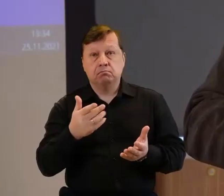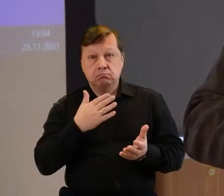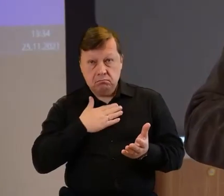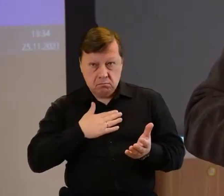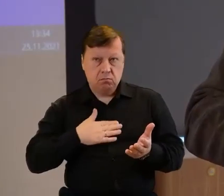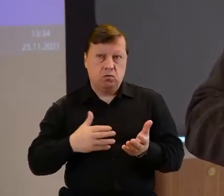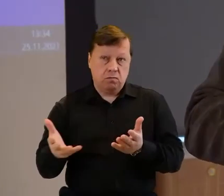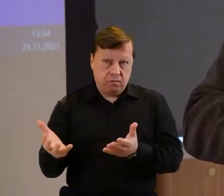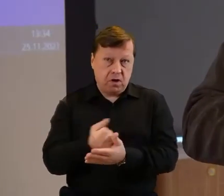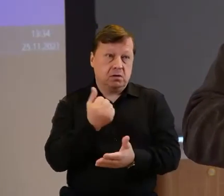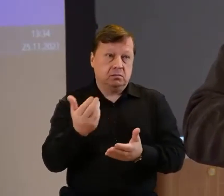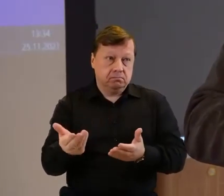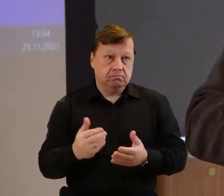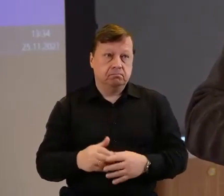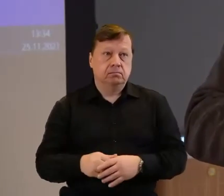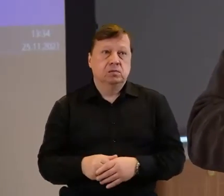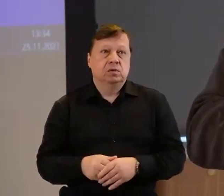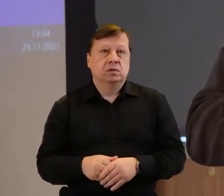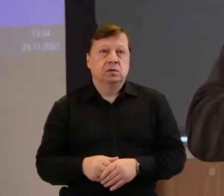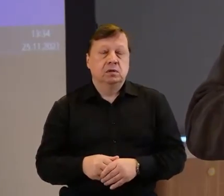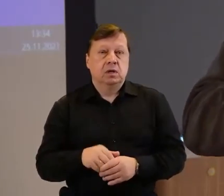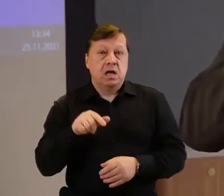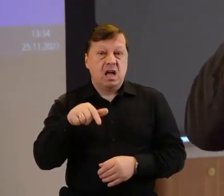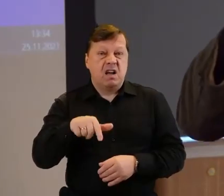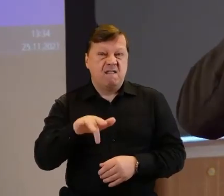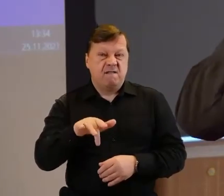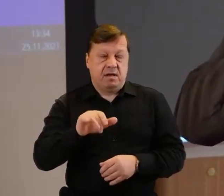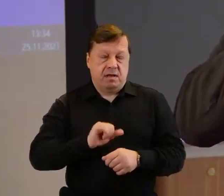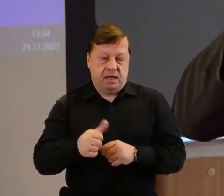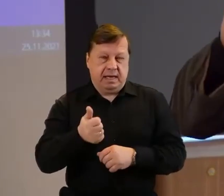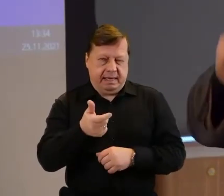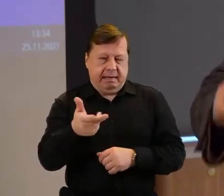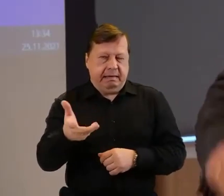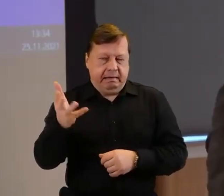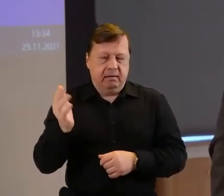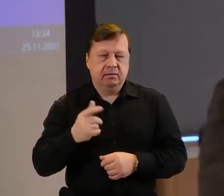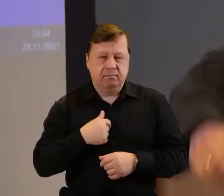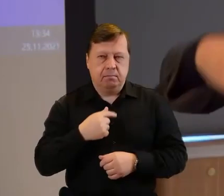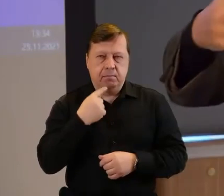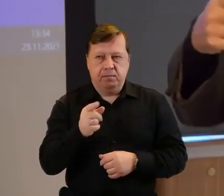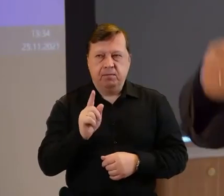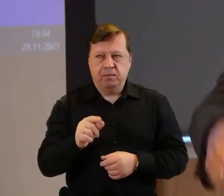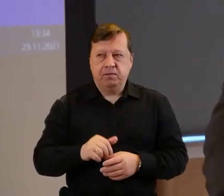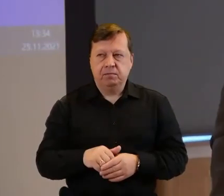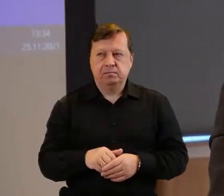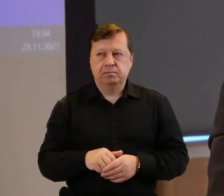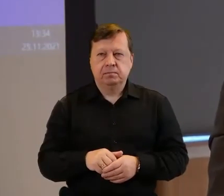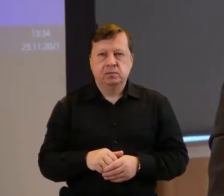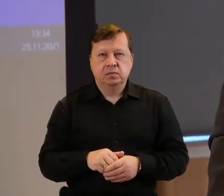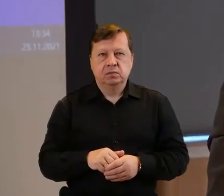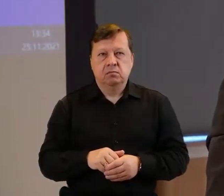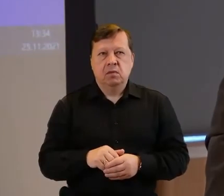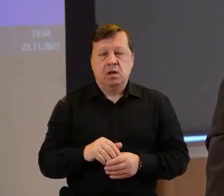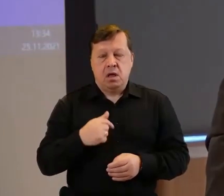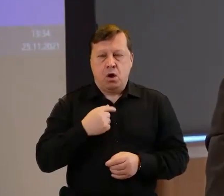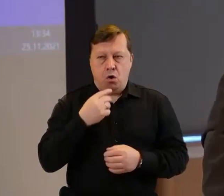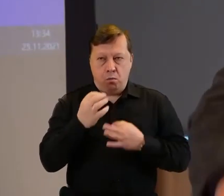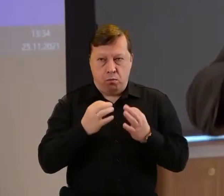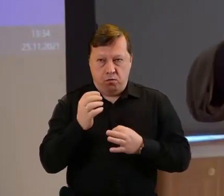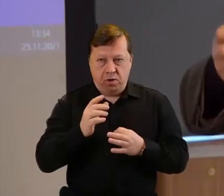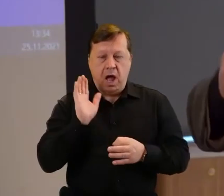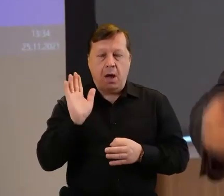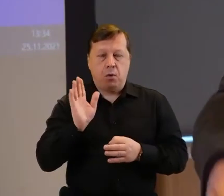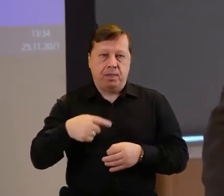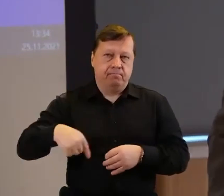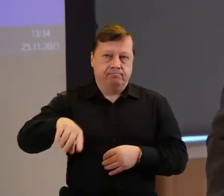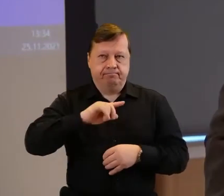To zakłada kilka takich rzeczy. Ja wspomnę je, a potem być może w